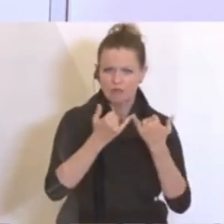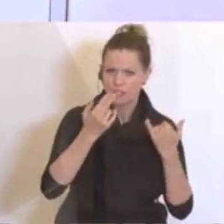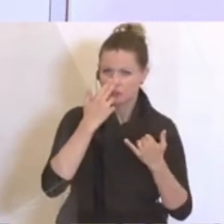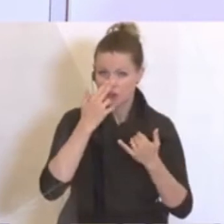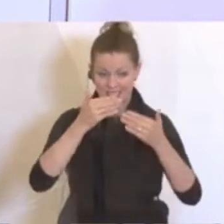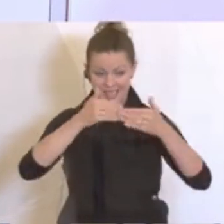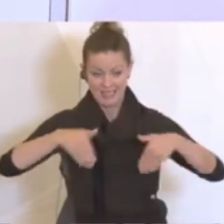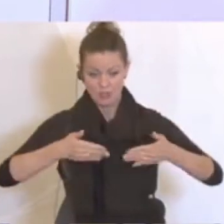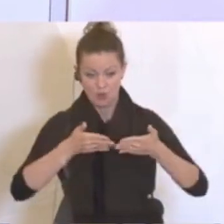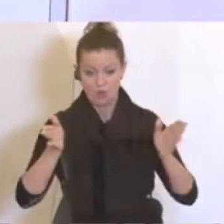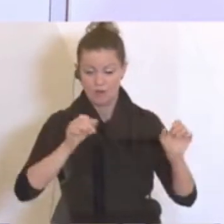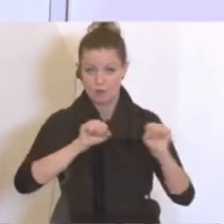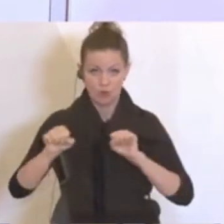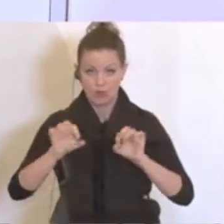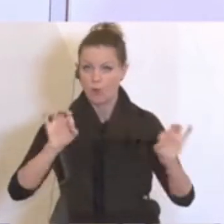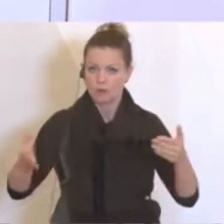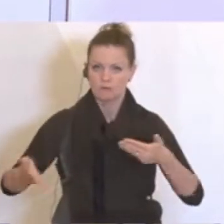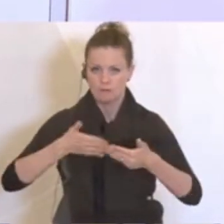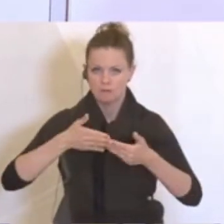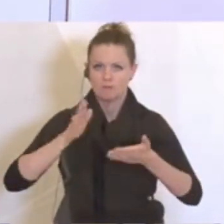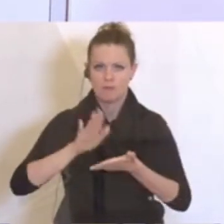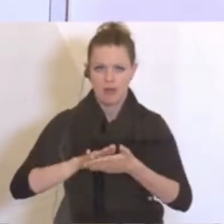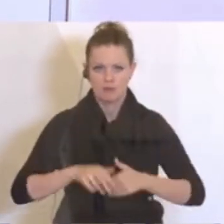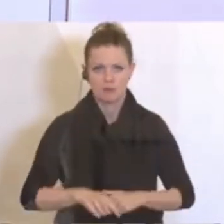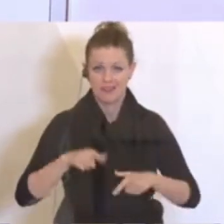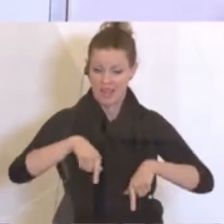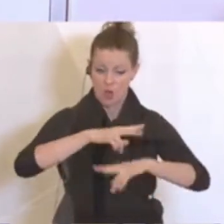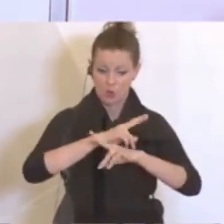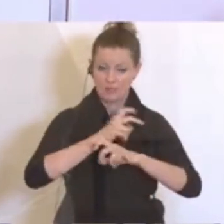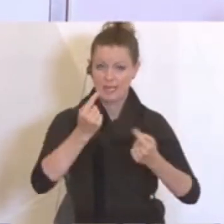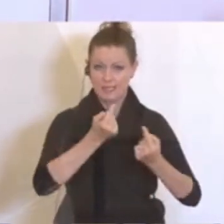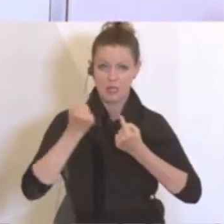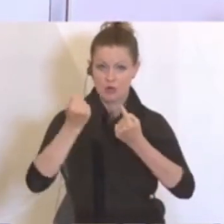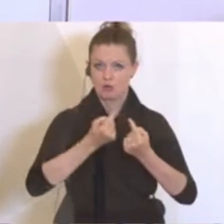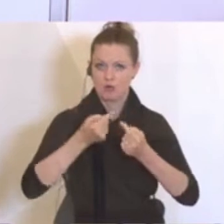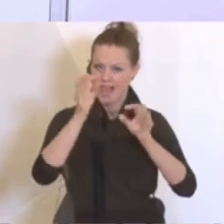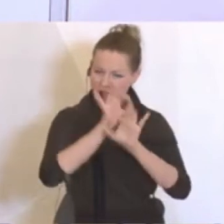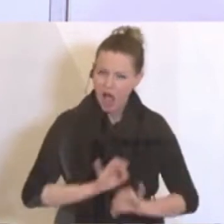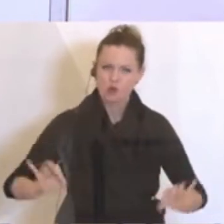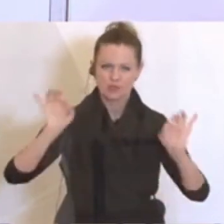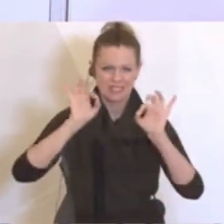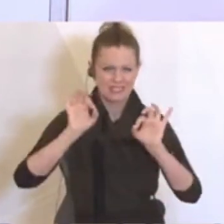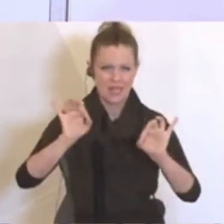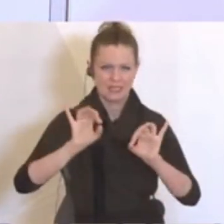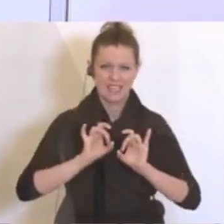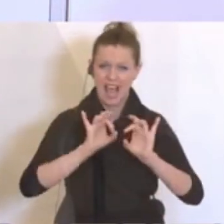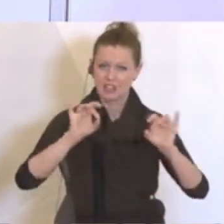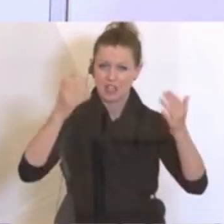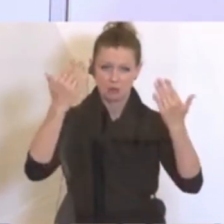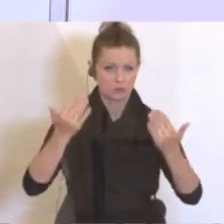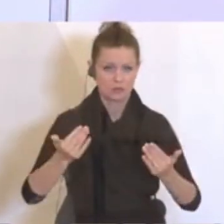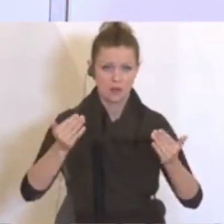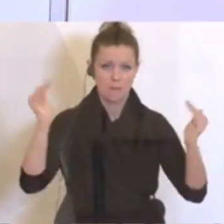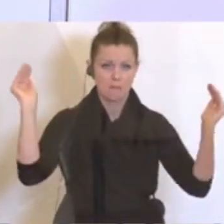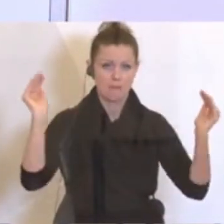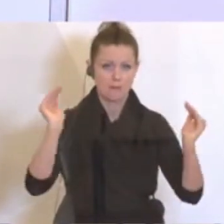Grenzöffnung möglich oder nicht. Nachdem in Österreich die Situation eine ausgezeichnete ist, die Ansteckungszahlen deutlich schneller